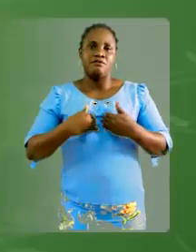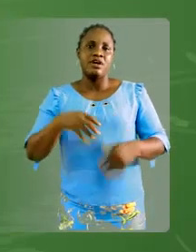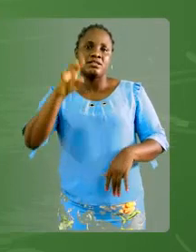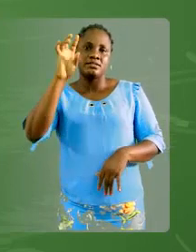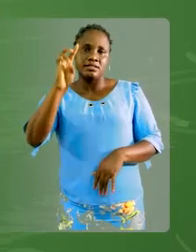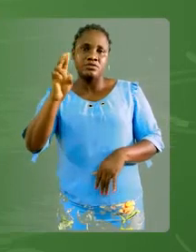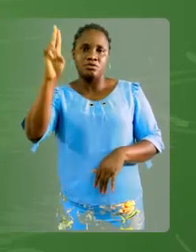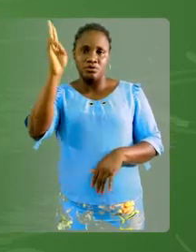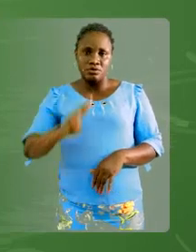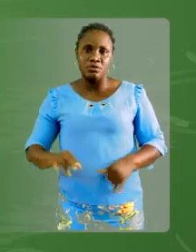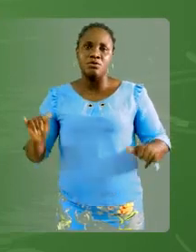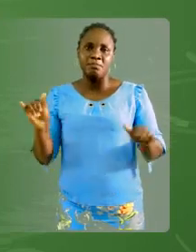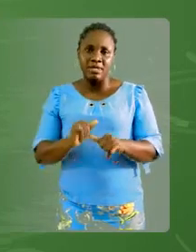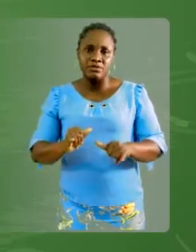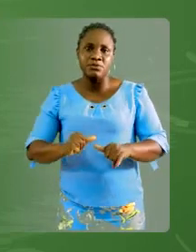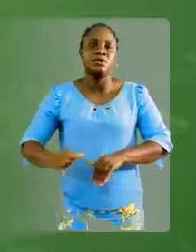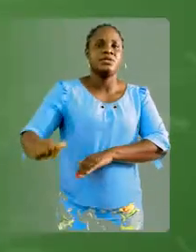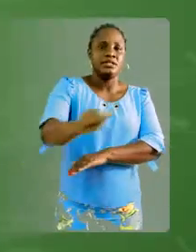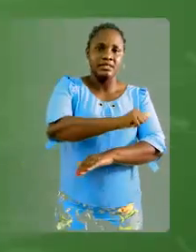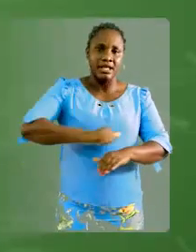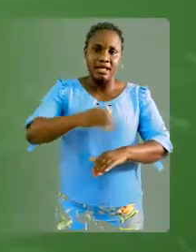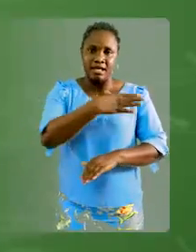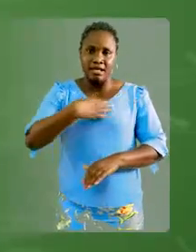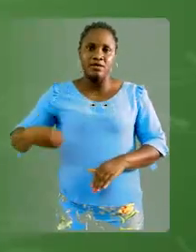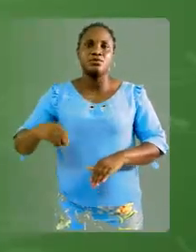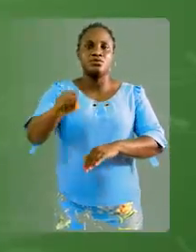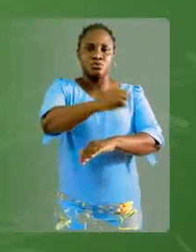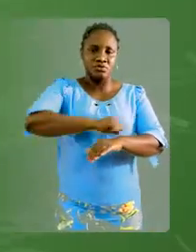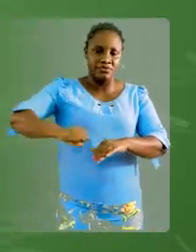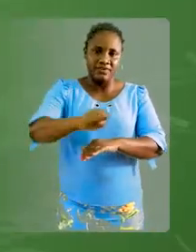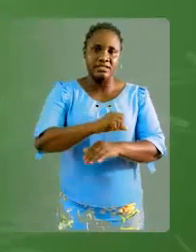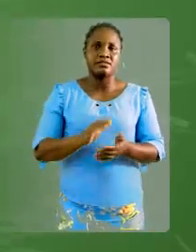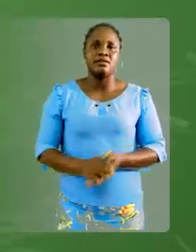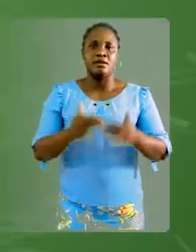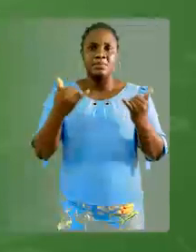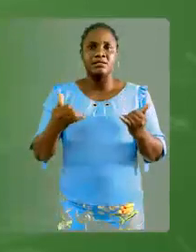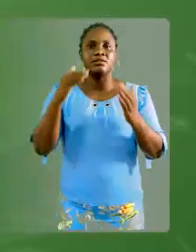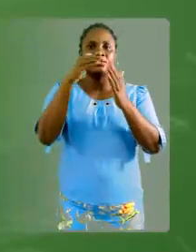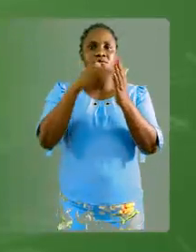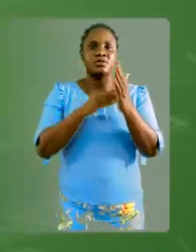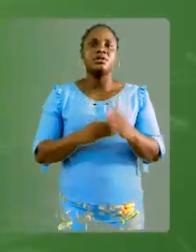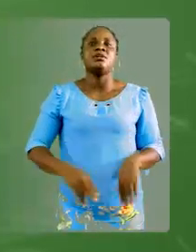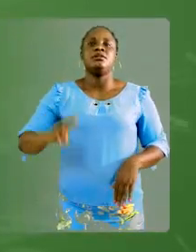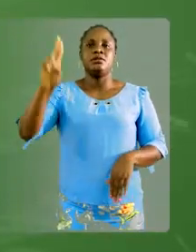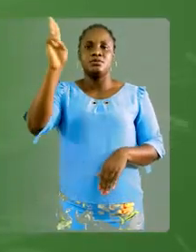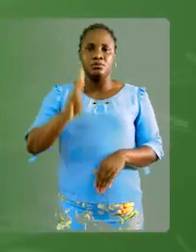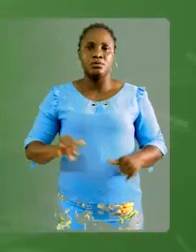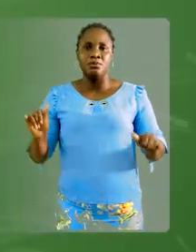de mesure d'air ou de surface. Tout le est d'accord ? Ok. On va citer maintenant les unités de mesure agraires.